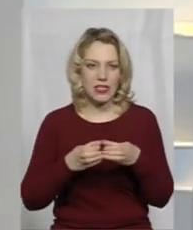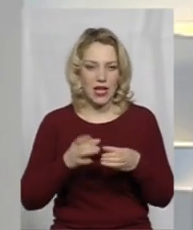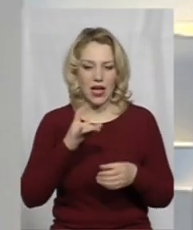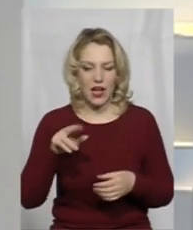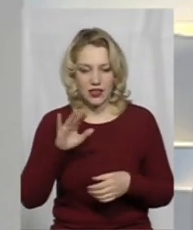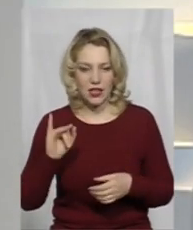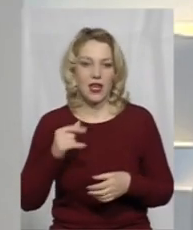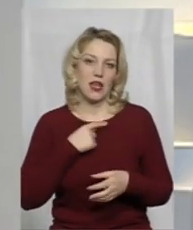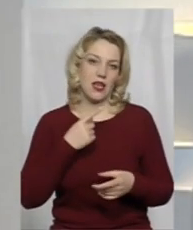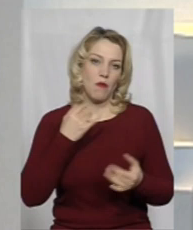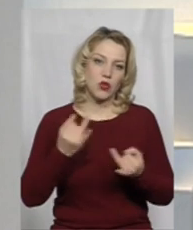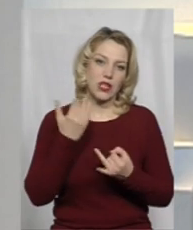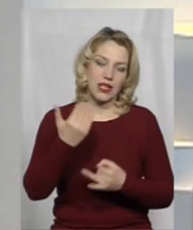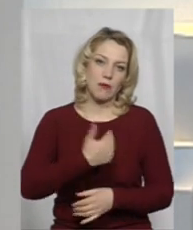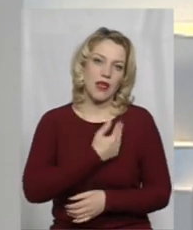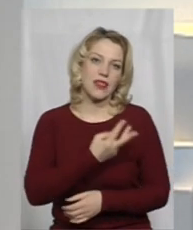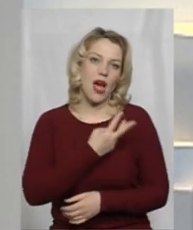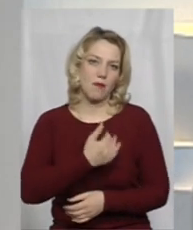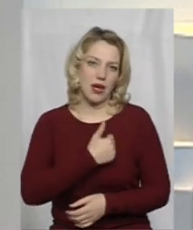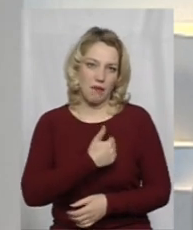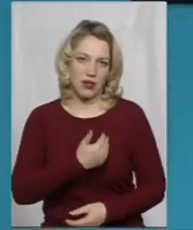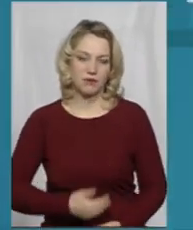поцікавились їхніми намірами. Послухаємо.